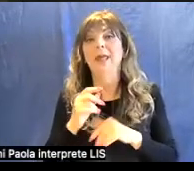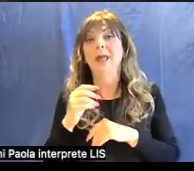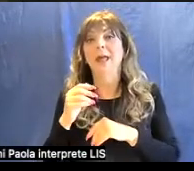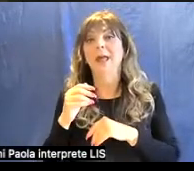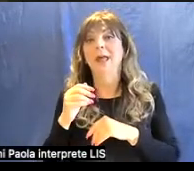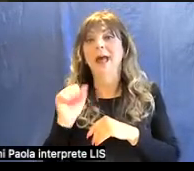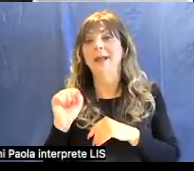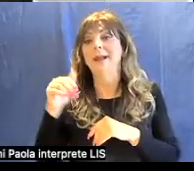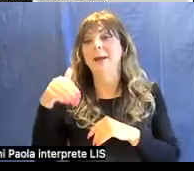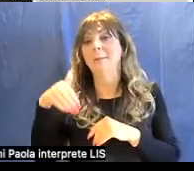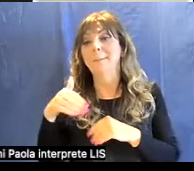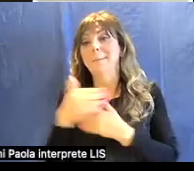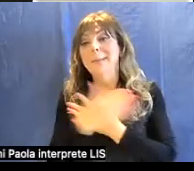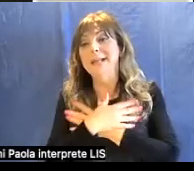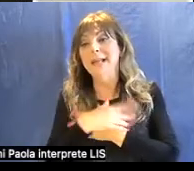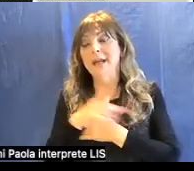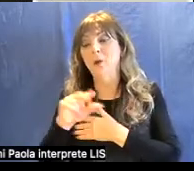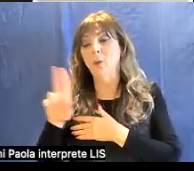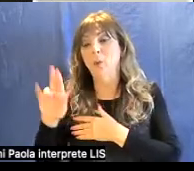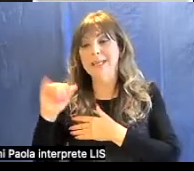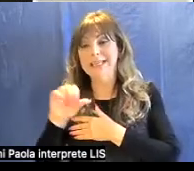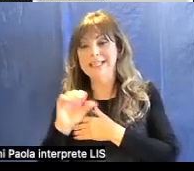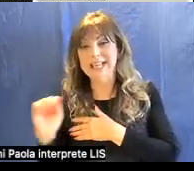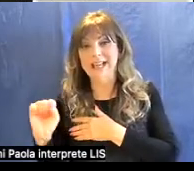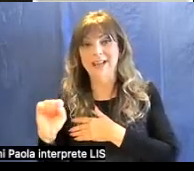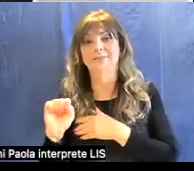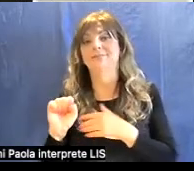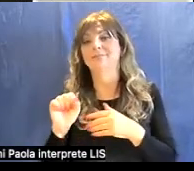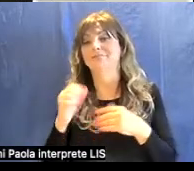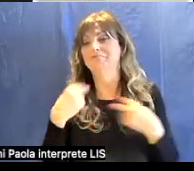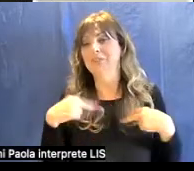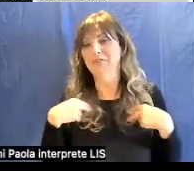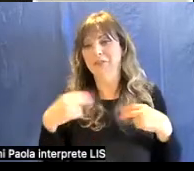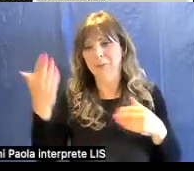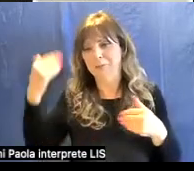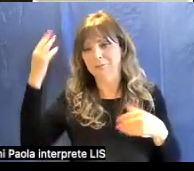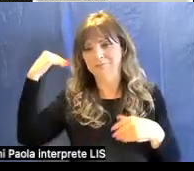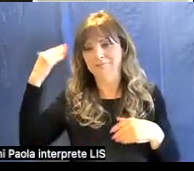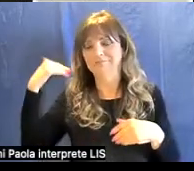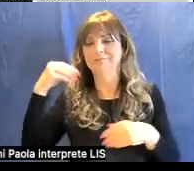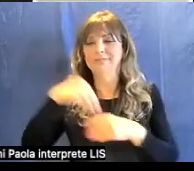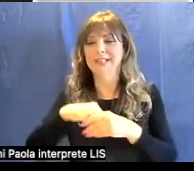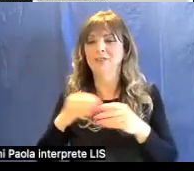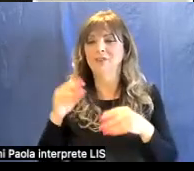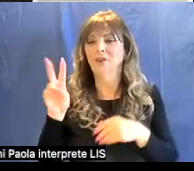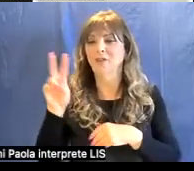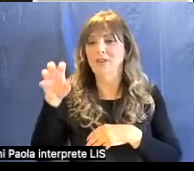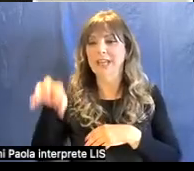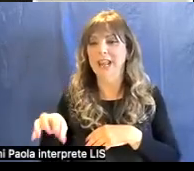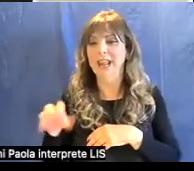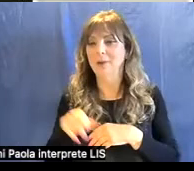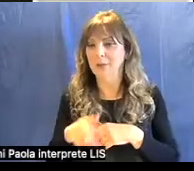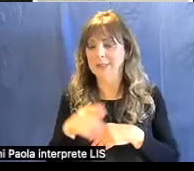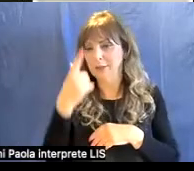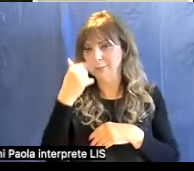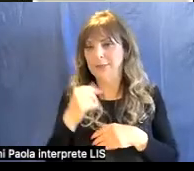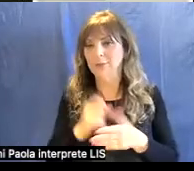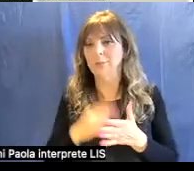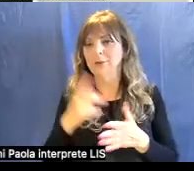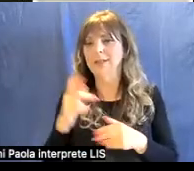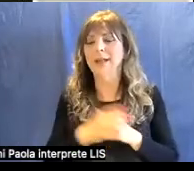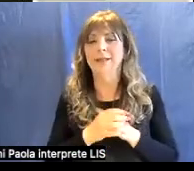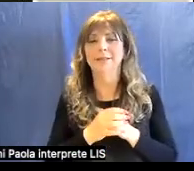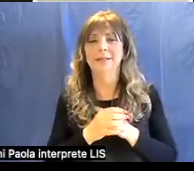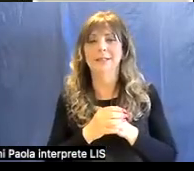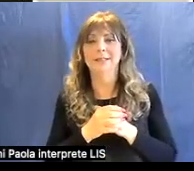vissuto nella villa. Quindi questo è un aspetto molto importante. L'elettrice